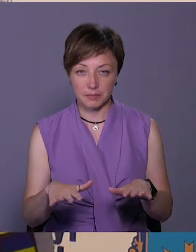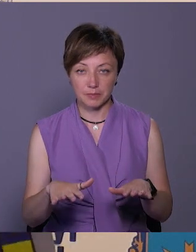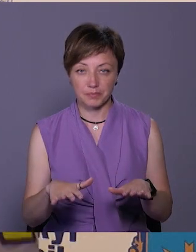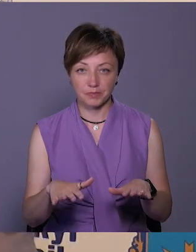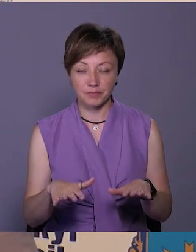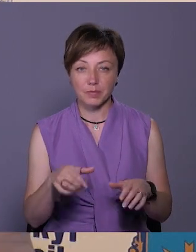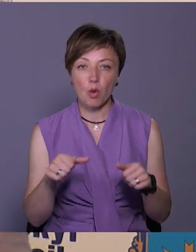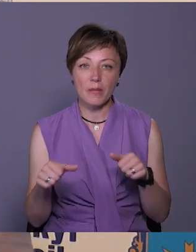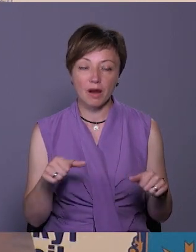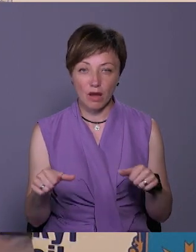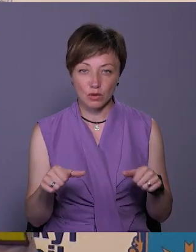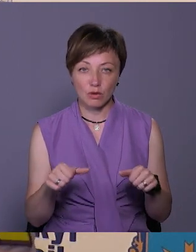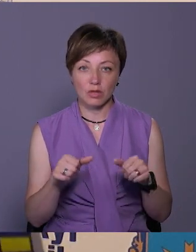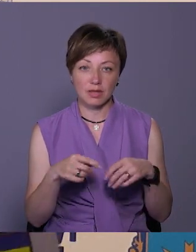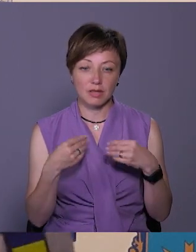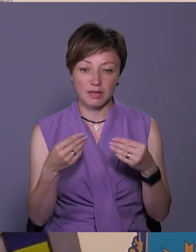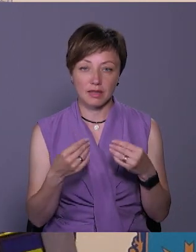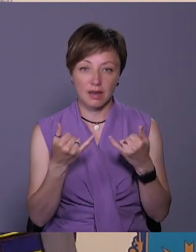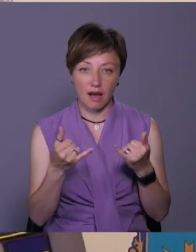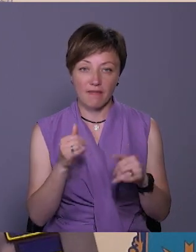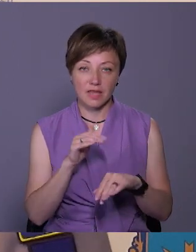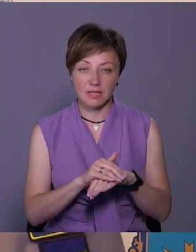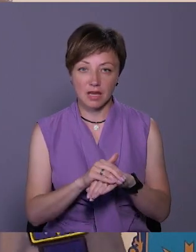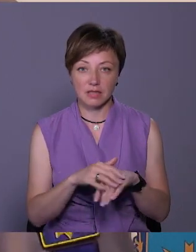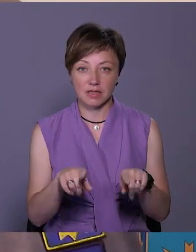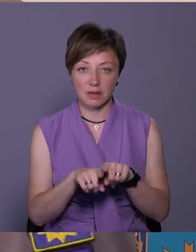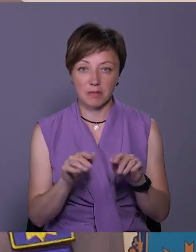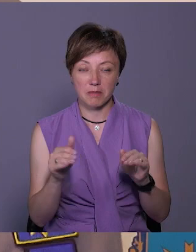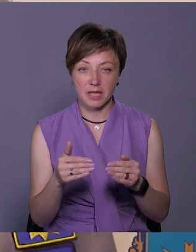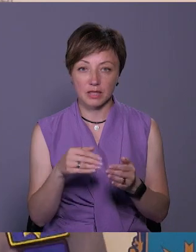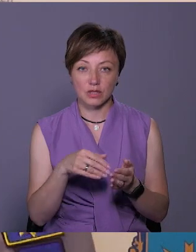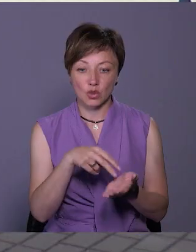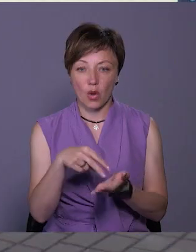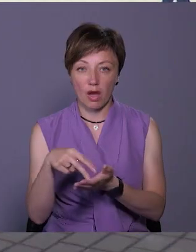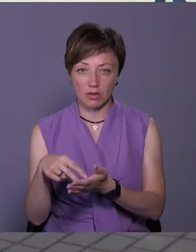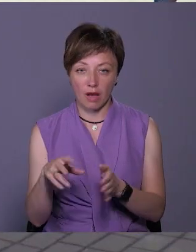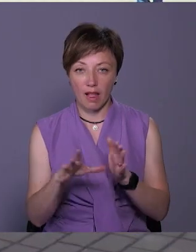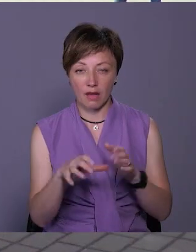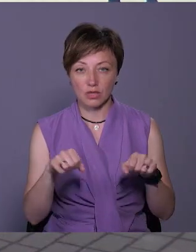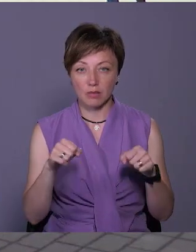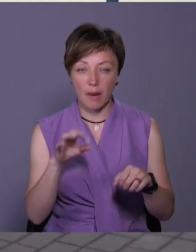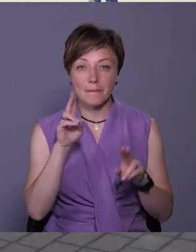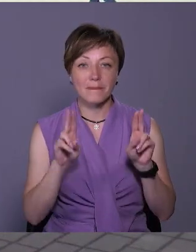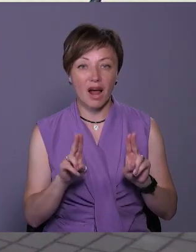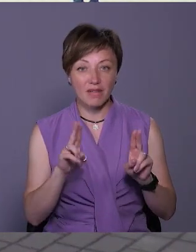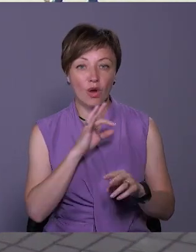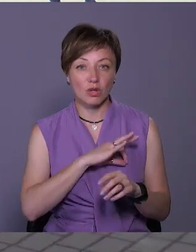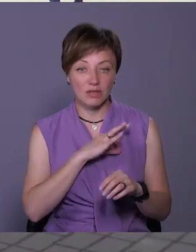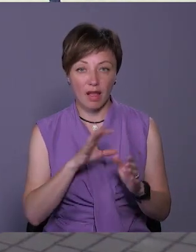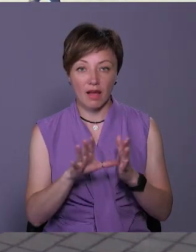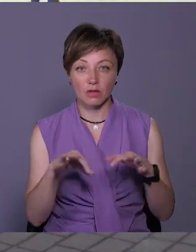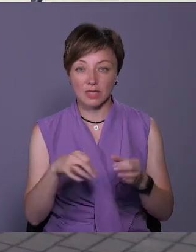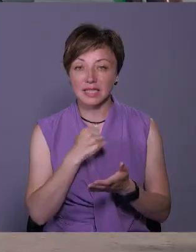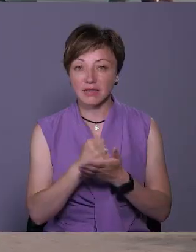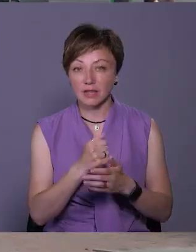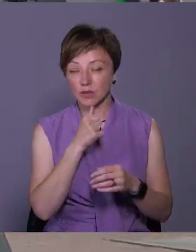операторами для фіксації свого роду таких міні-стоянок електросамокатів. Правила користування електротранспортом депутати